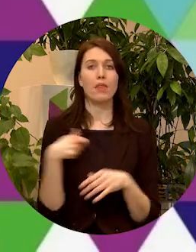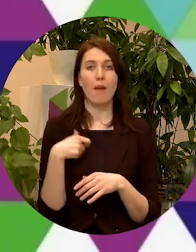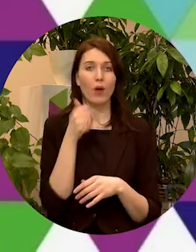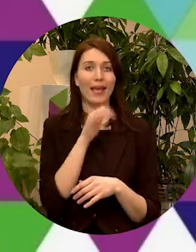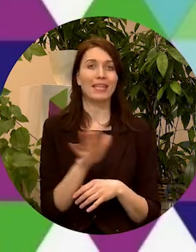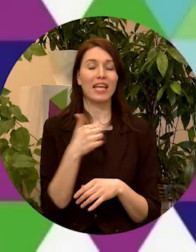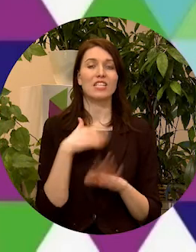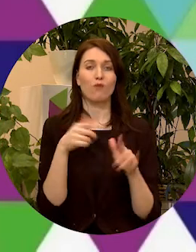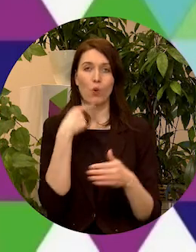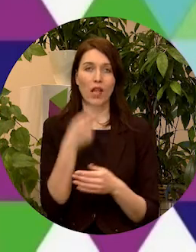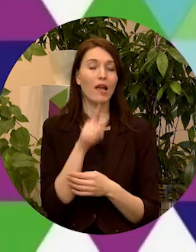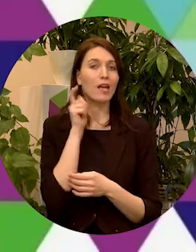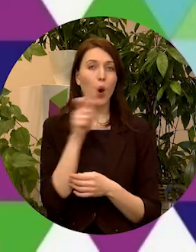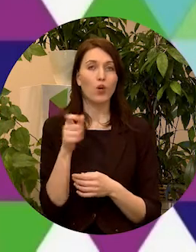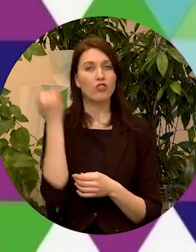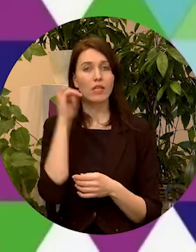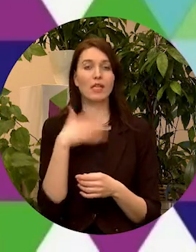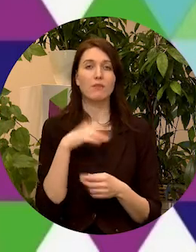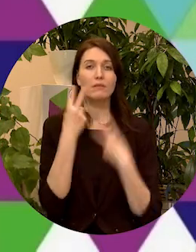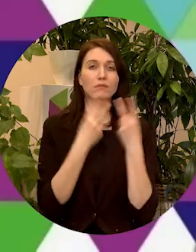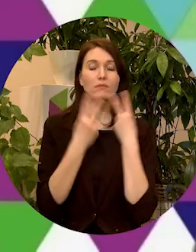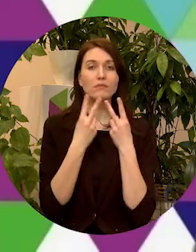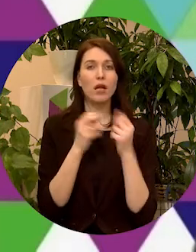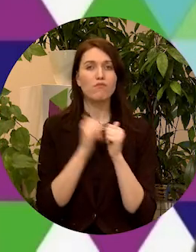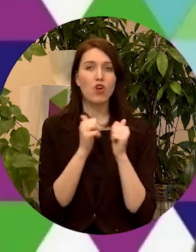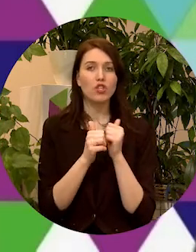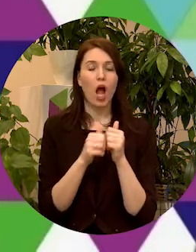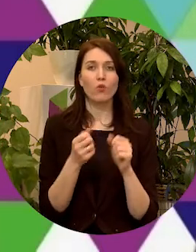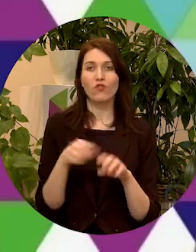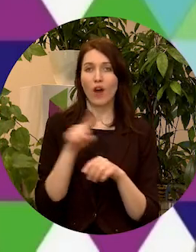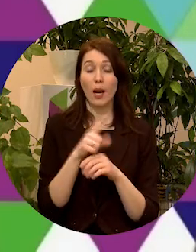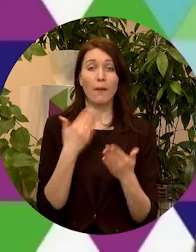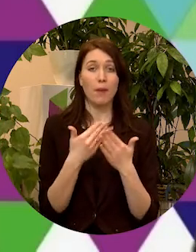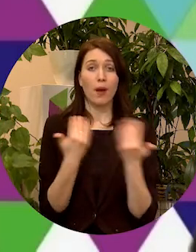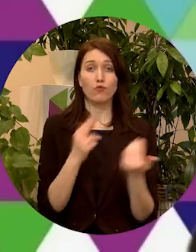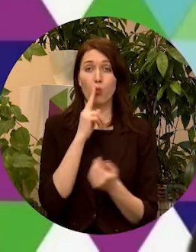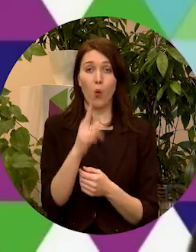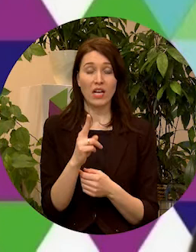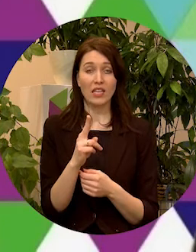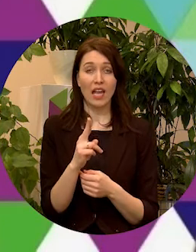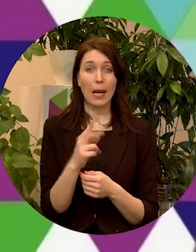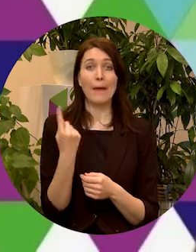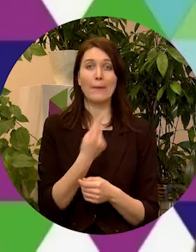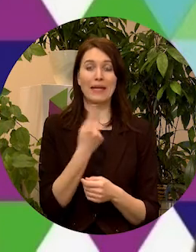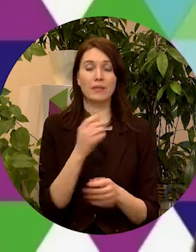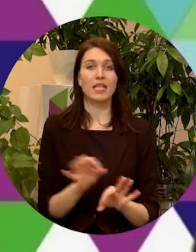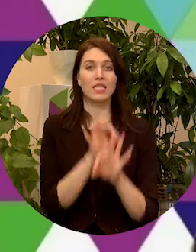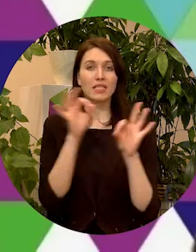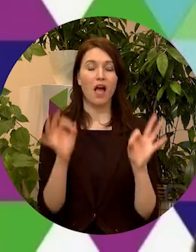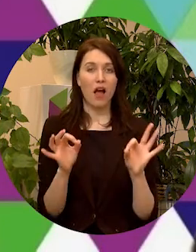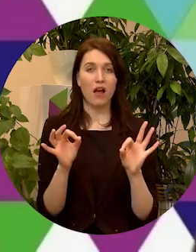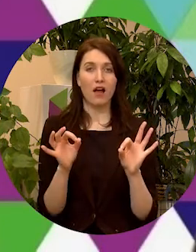ikdienas, es varētu teikt, ka jauniešu idejas mēs izskatām aizvien biežāk un intensīvāk, piemēram, šajā nedēļā katru dienu. Pirmdienas sākās ar to,